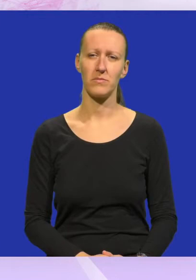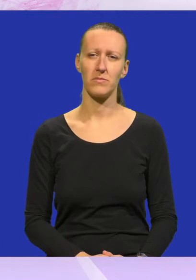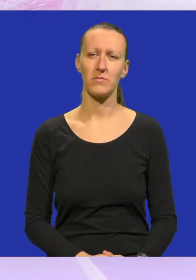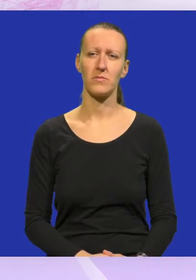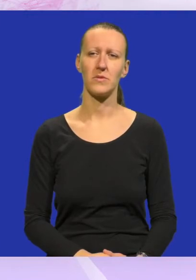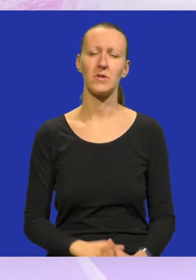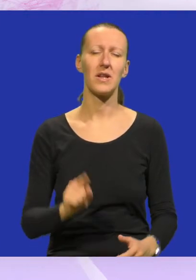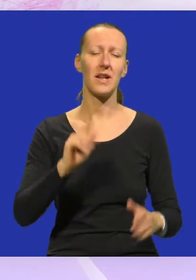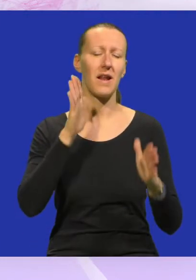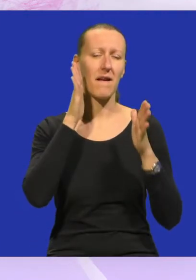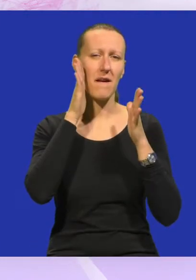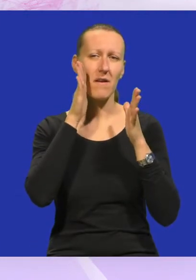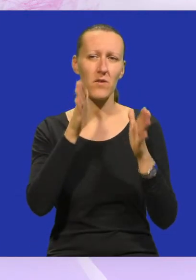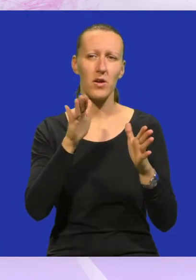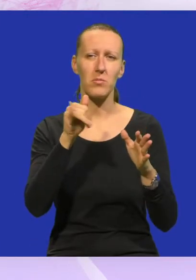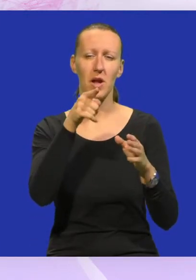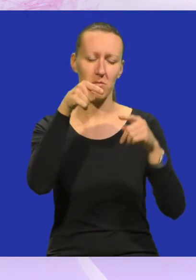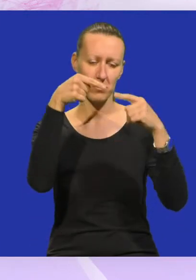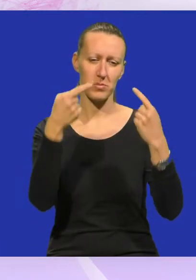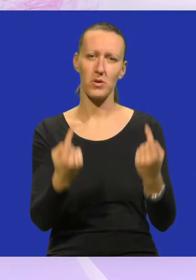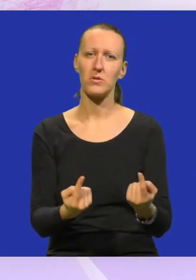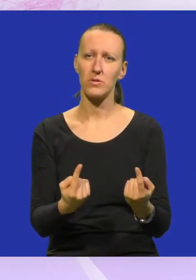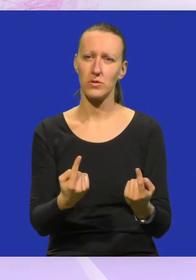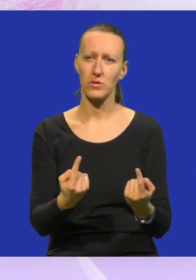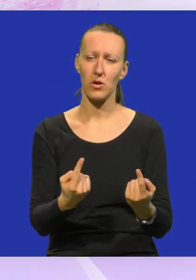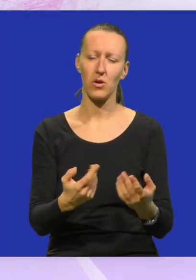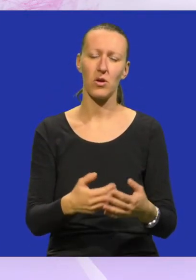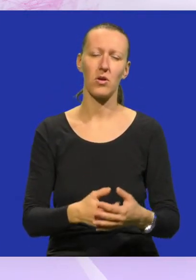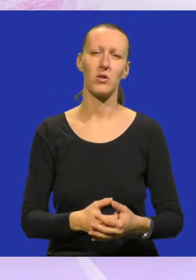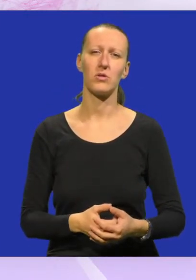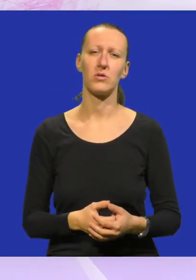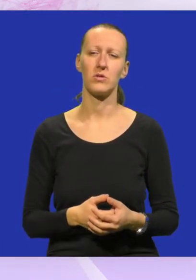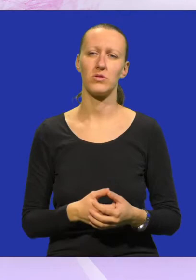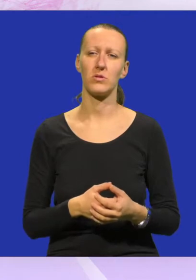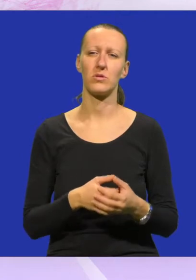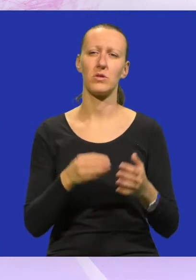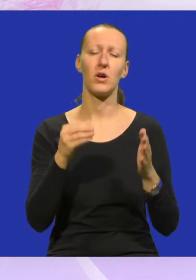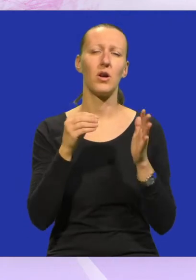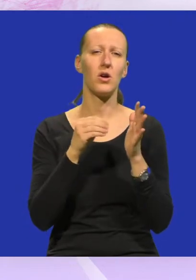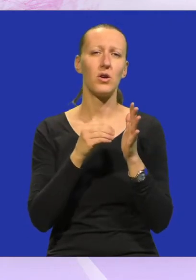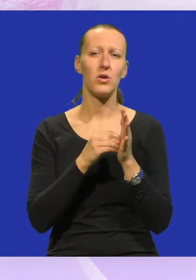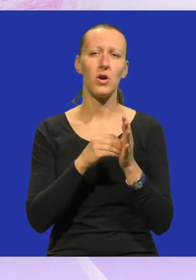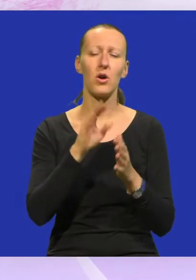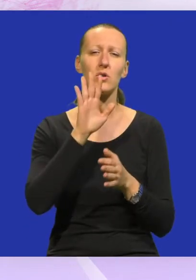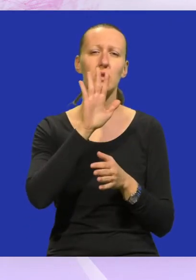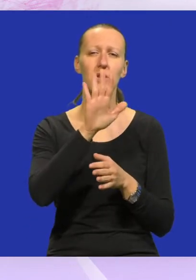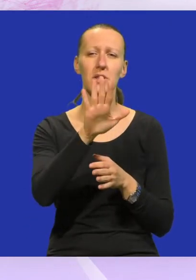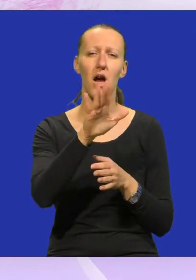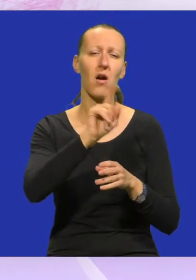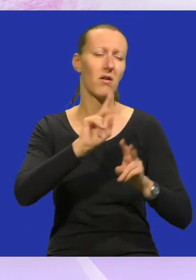Ne vjerujem da postojiš, još si tako